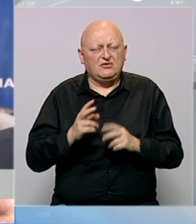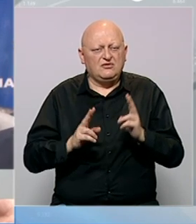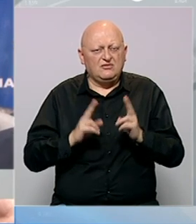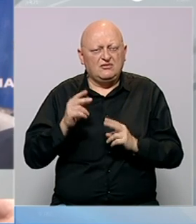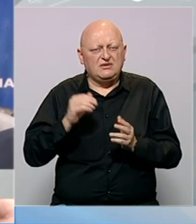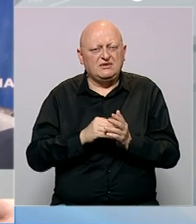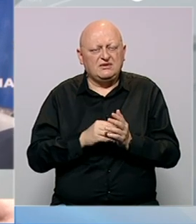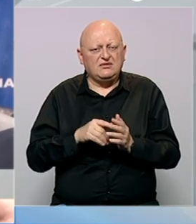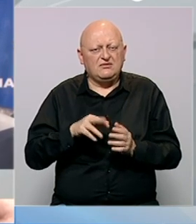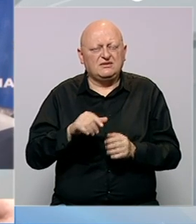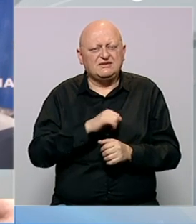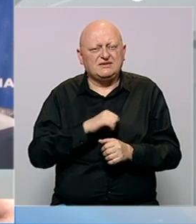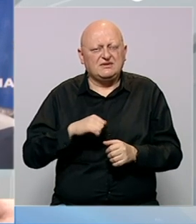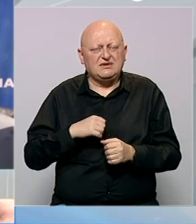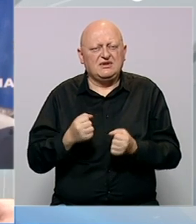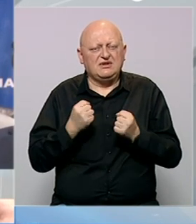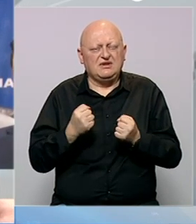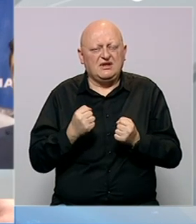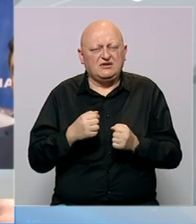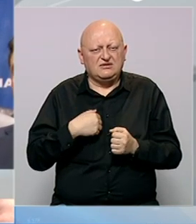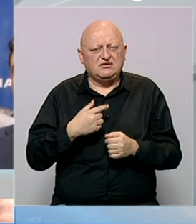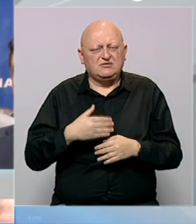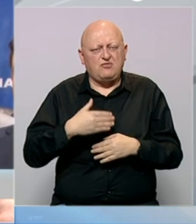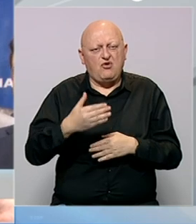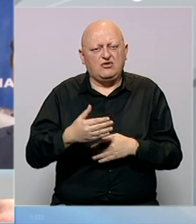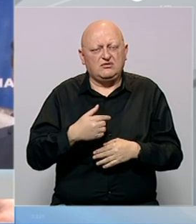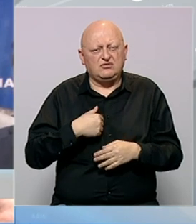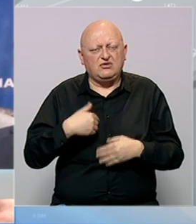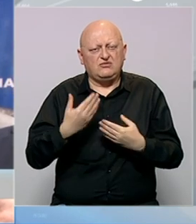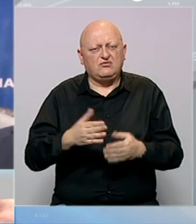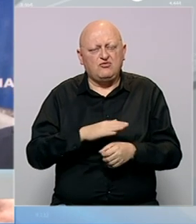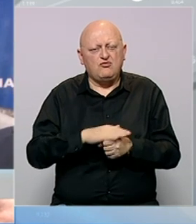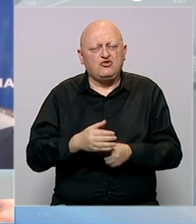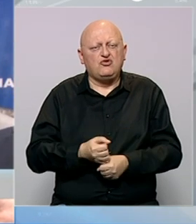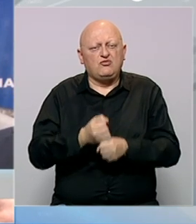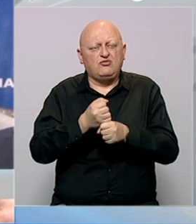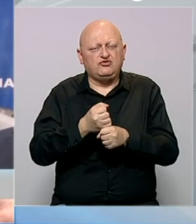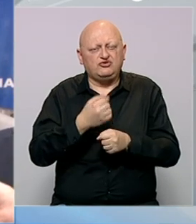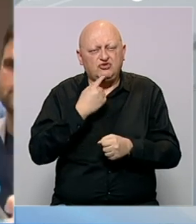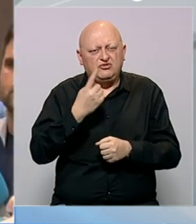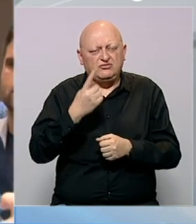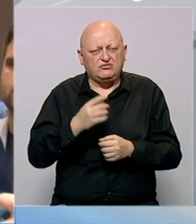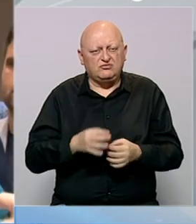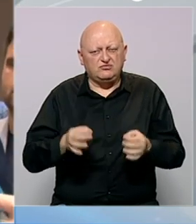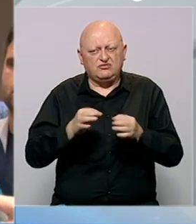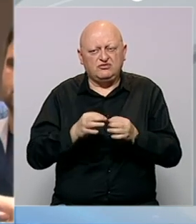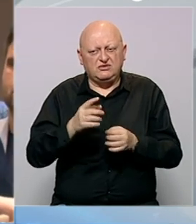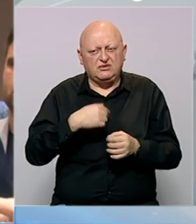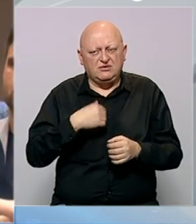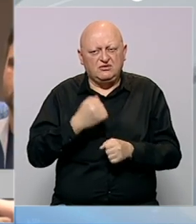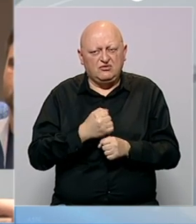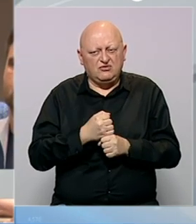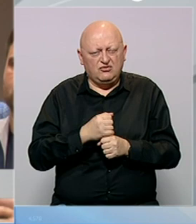iz ovog treba da iziđe samo i jača, ja sa svoje strane ću da dam punu podršku tom jednom takvom procesu. Zašto smo ovo sve vradili?